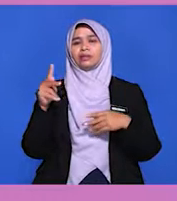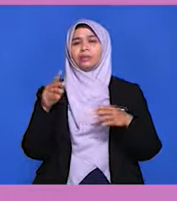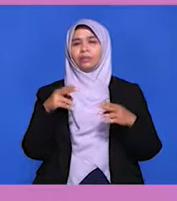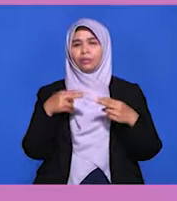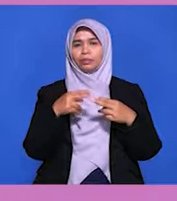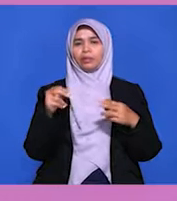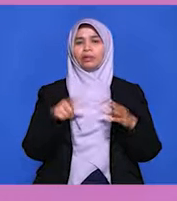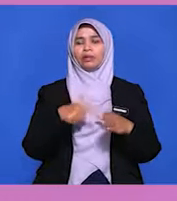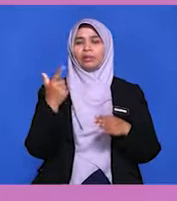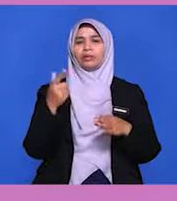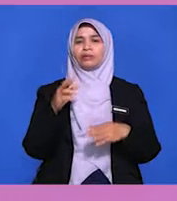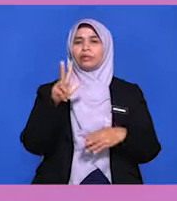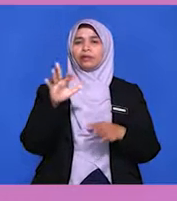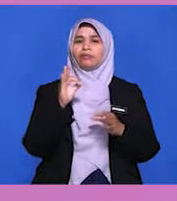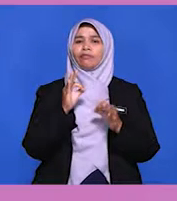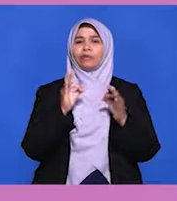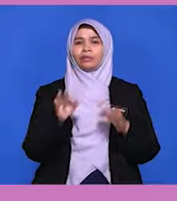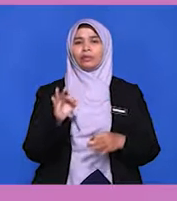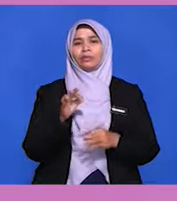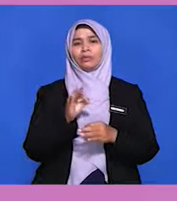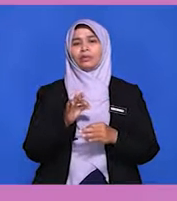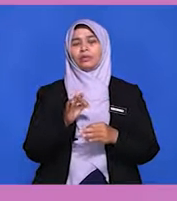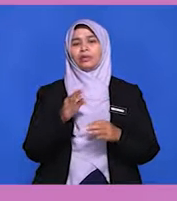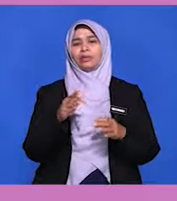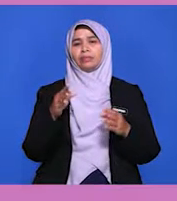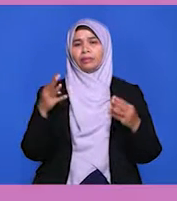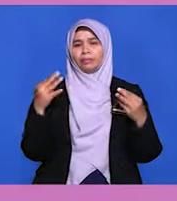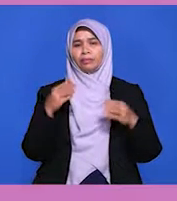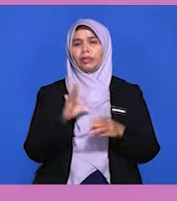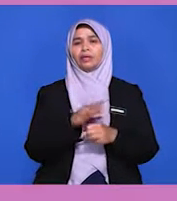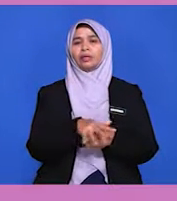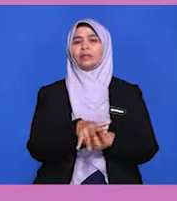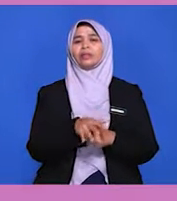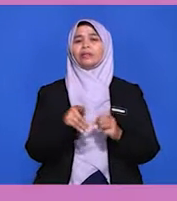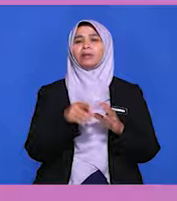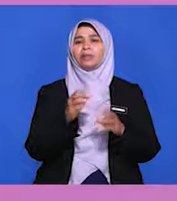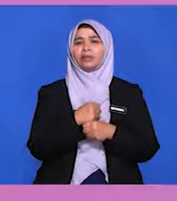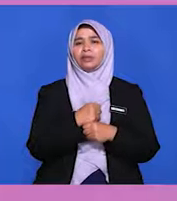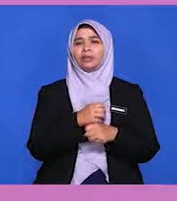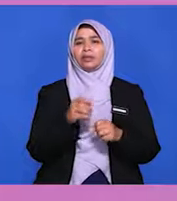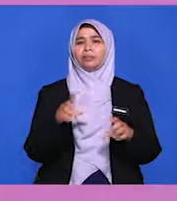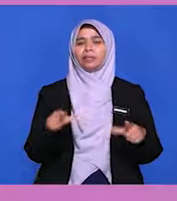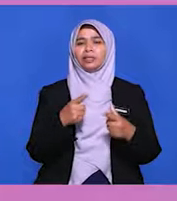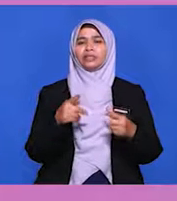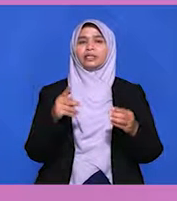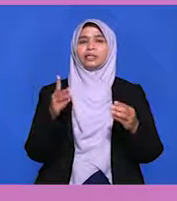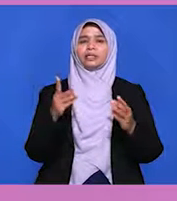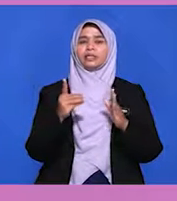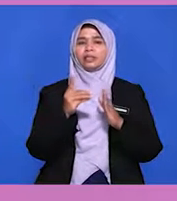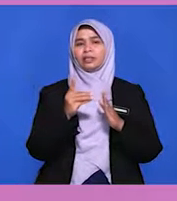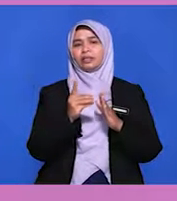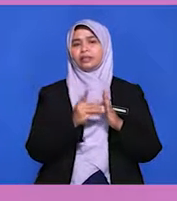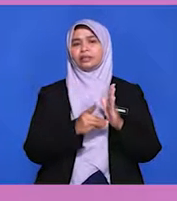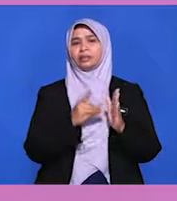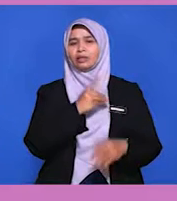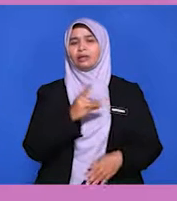mempengaruhi pembentukan dan pelaksanaan dasar luar Malaysia. Keempat, prinsip asas pelaksanaan dasar